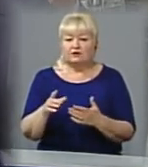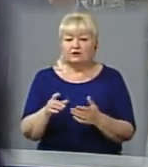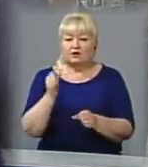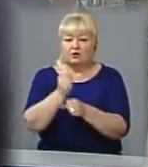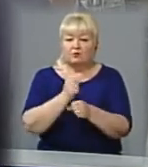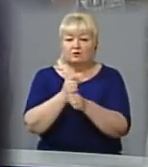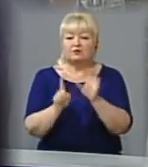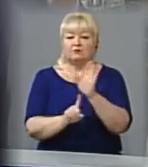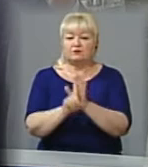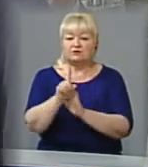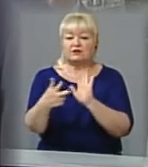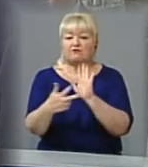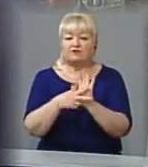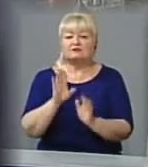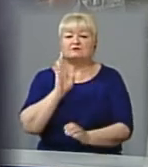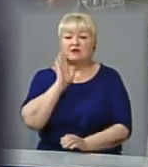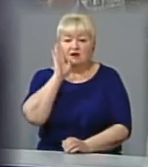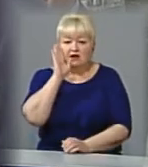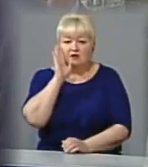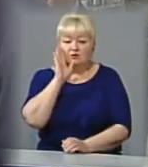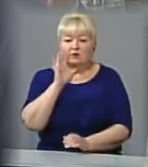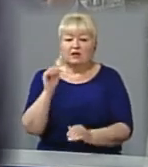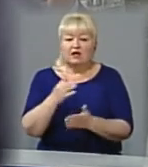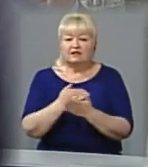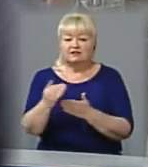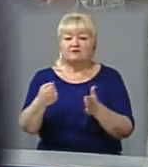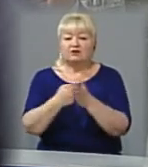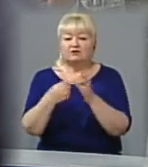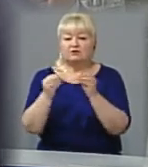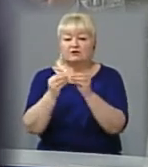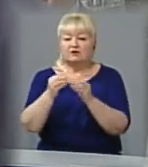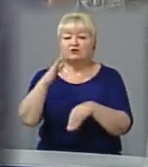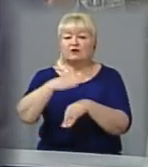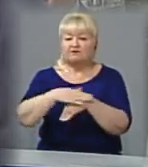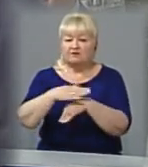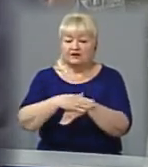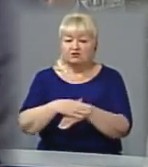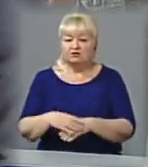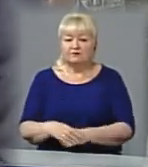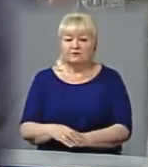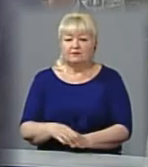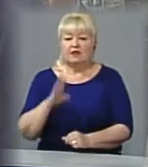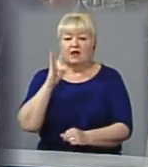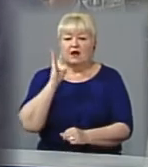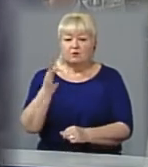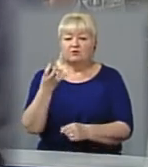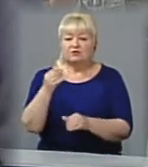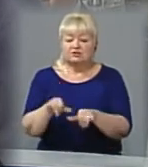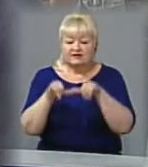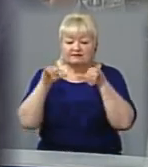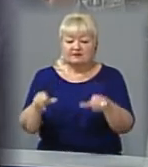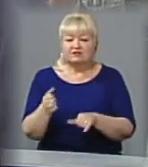починаються в 8-й ранку і тривають до 10-ї вечора. Буде ще збільшена кількість